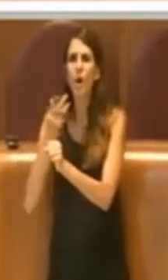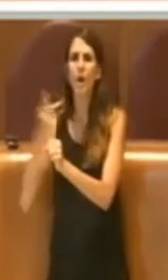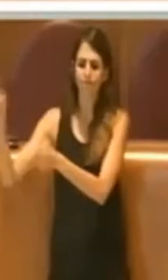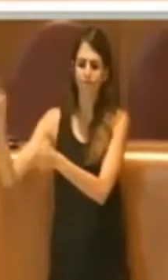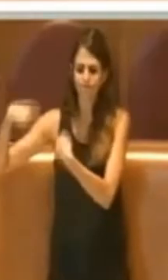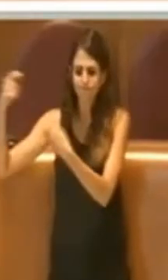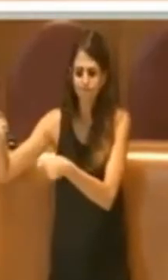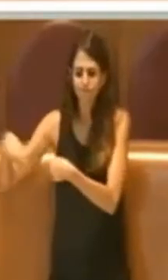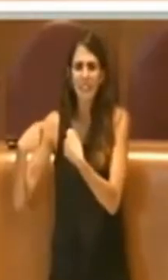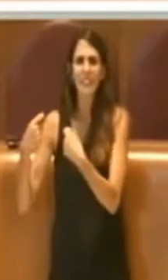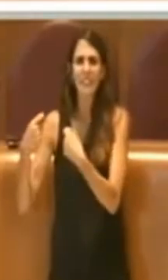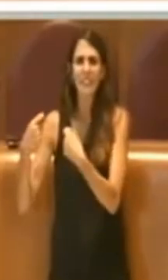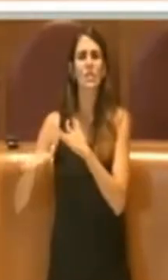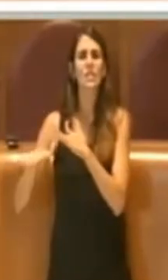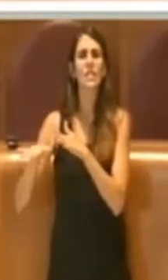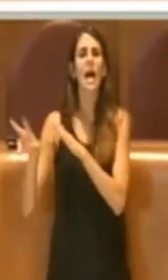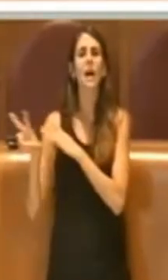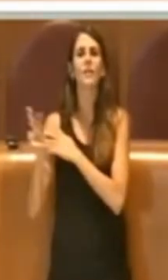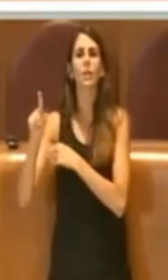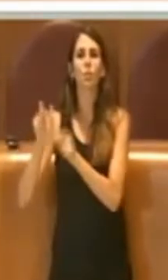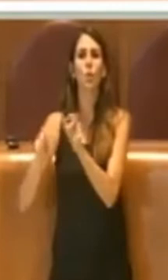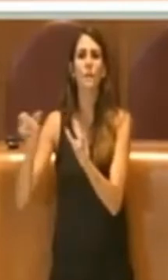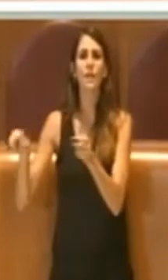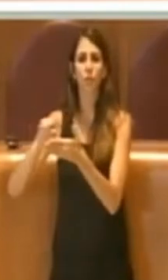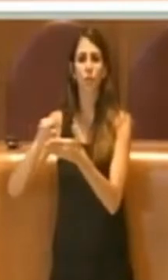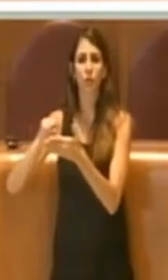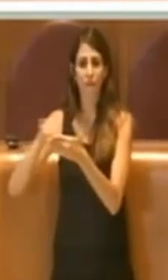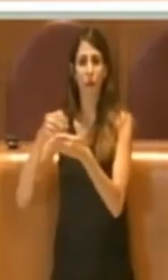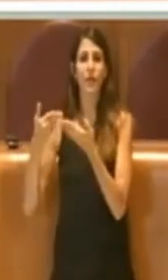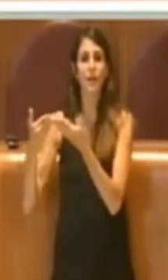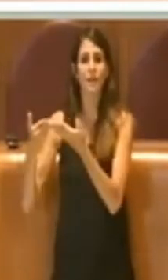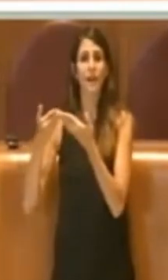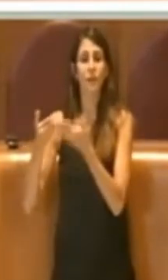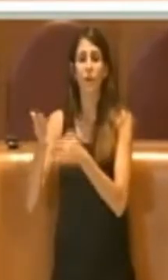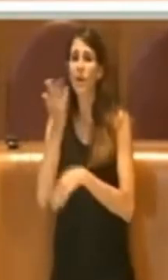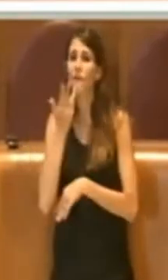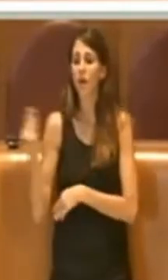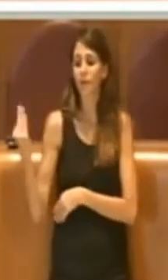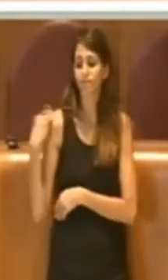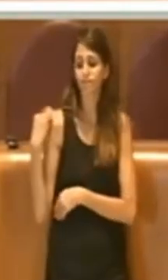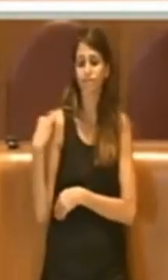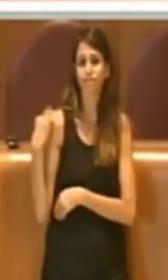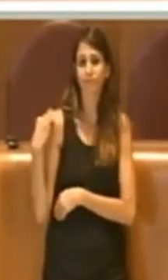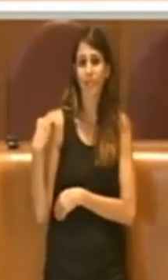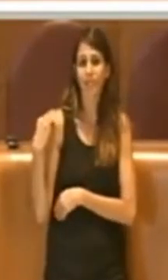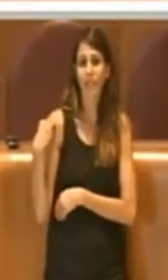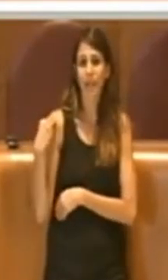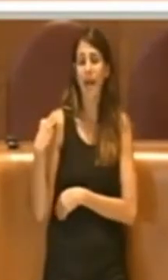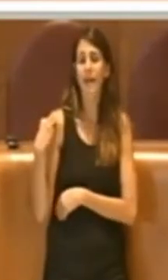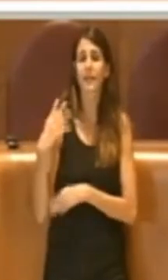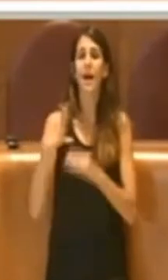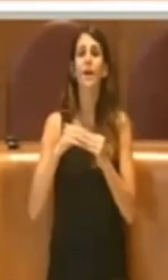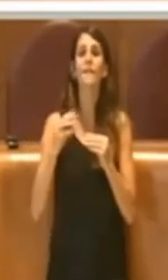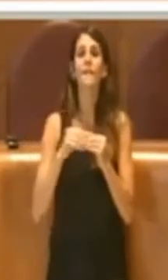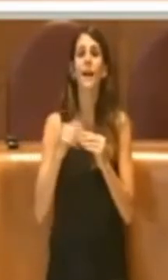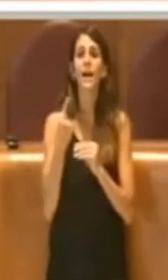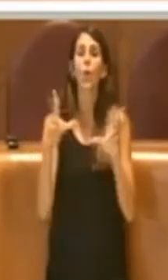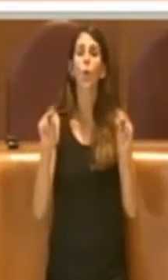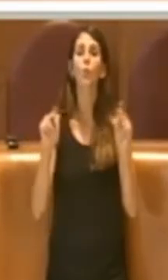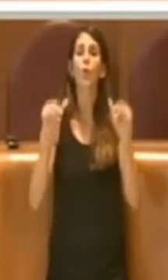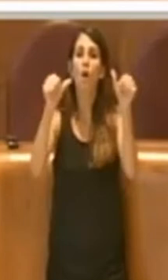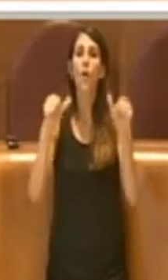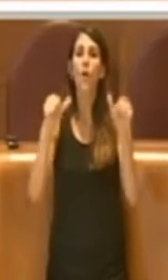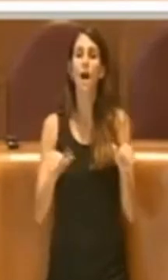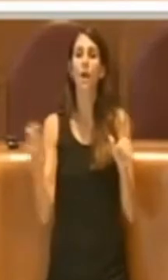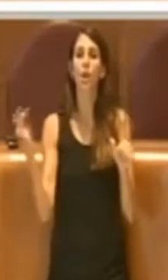con 22 votanti a favore la richiesta di fare e predisporre un nuovo bando per l'assegnazione dell'area, quindi